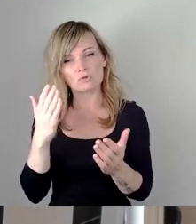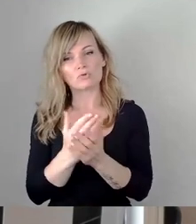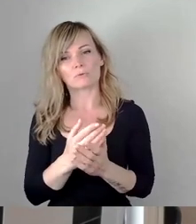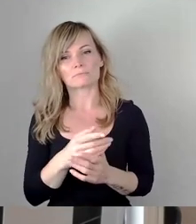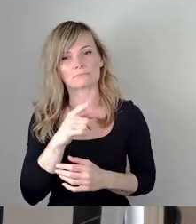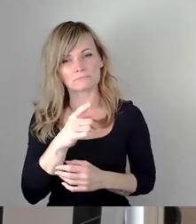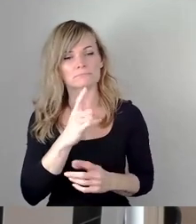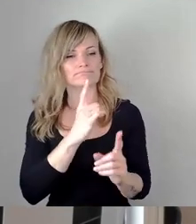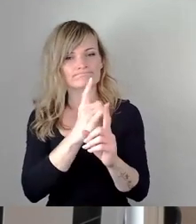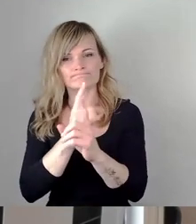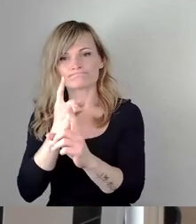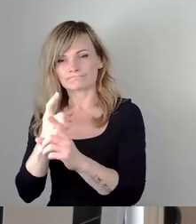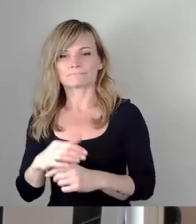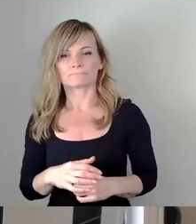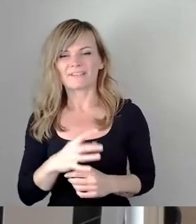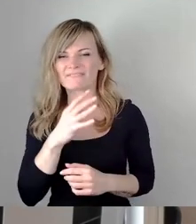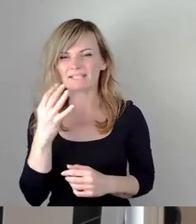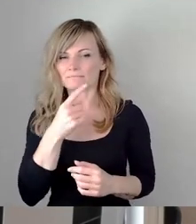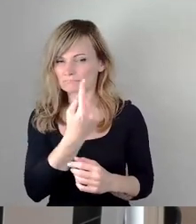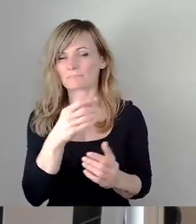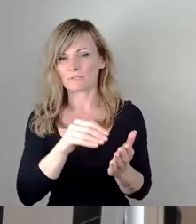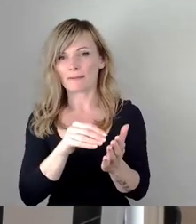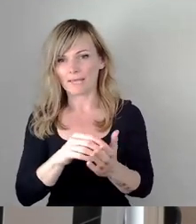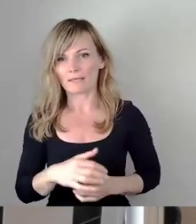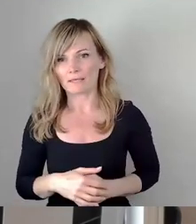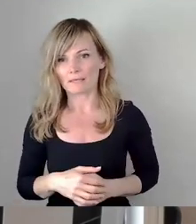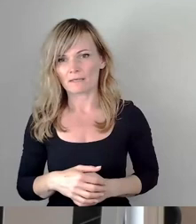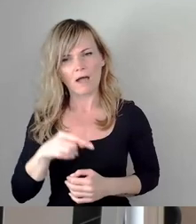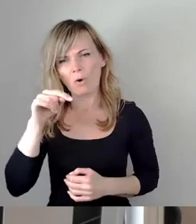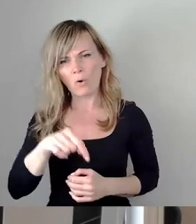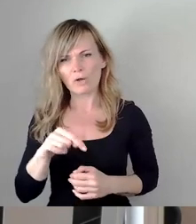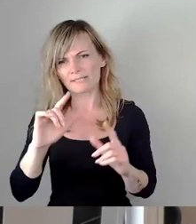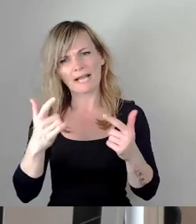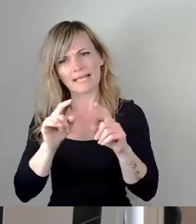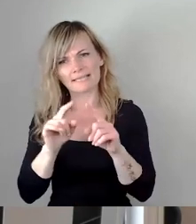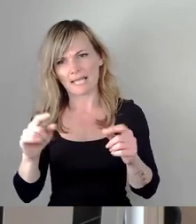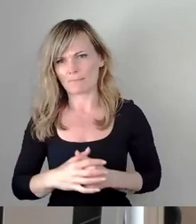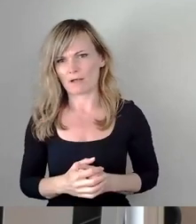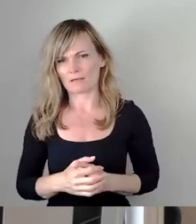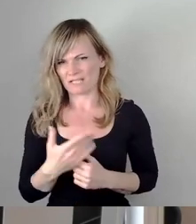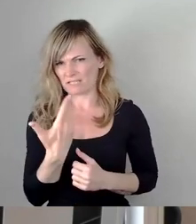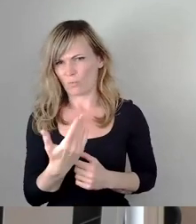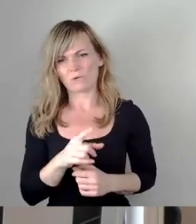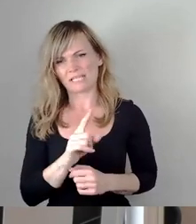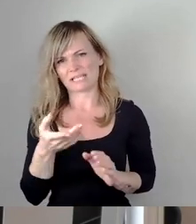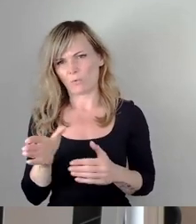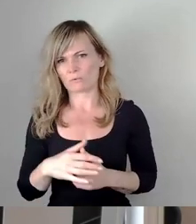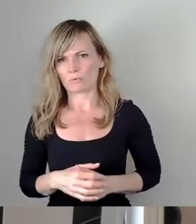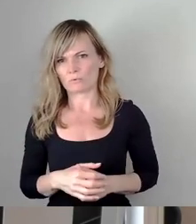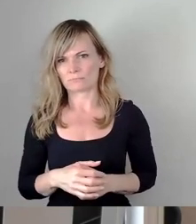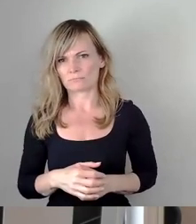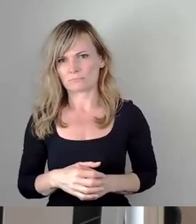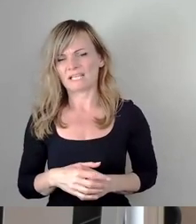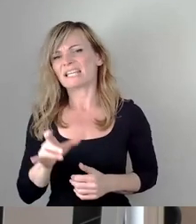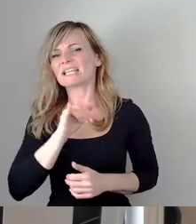Das wird toll, aber das ist heute alles kein Thema. Und ich finde das nicht in Ordnung, wenn hier im Rat so etwas schlecht